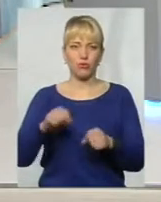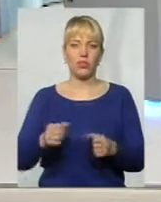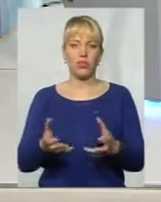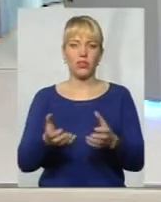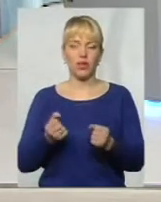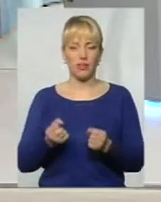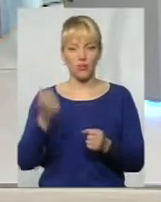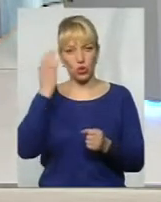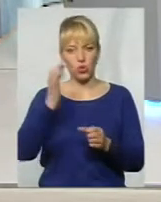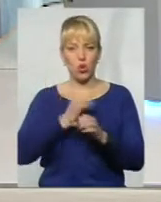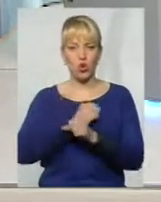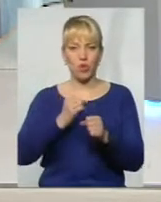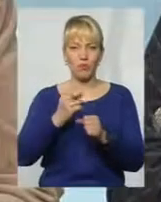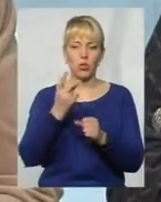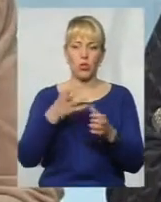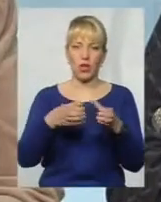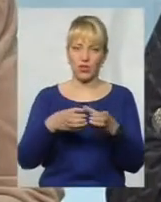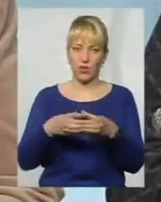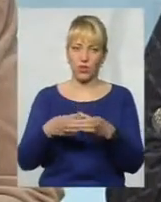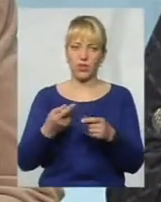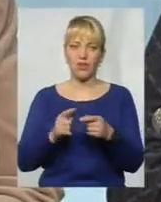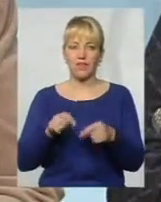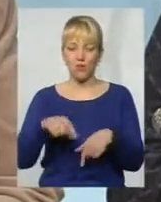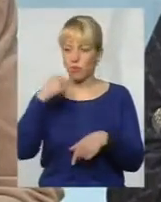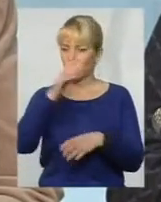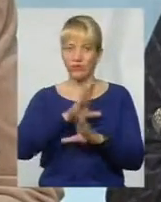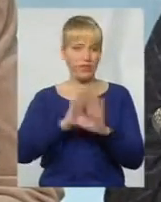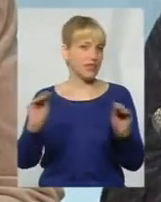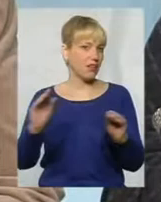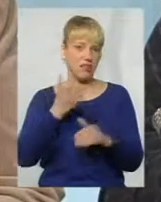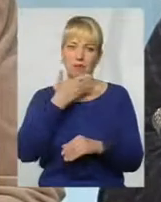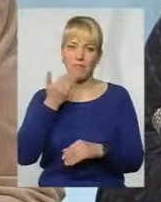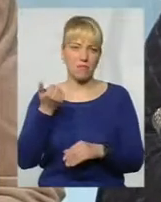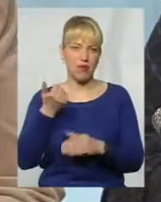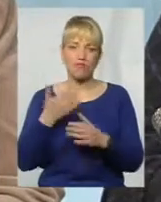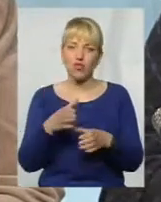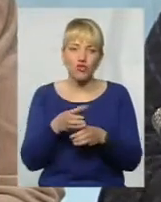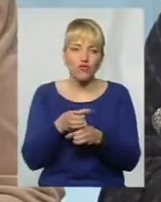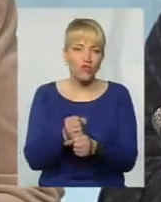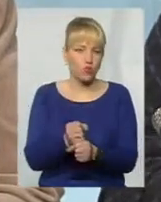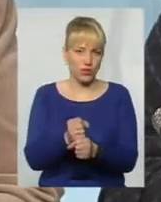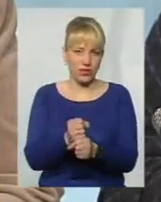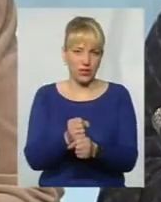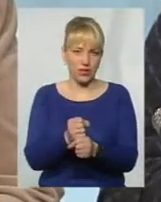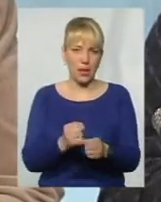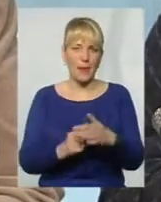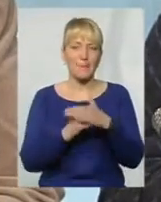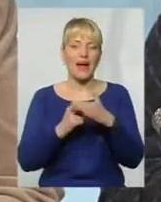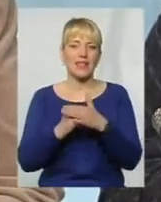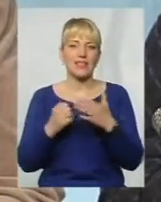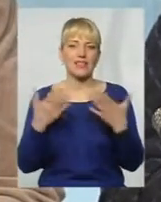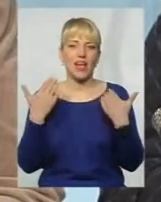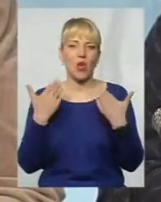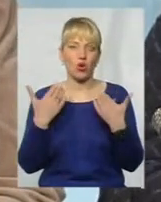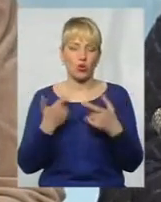в Чорнобильність з другої категорії, в цьому році вже все, немає. Вже звузили кількість баз оздоровлення,